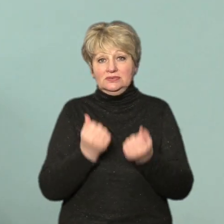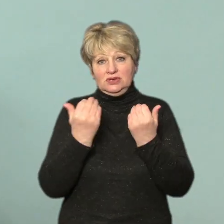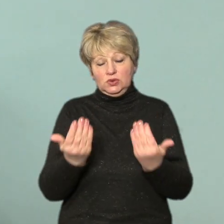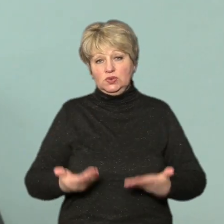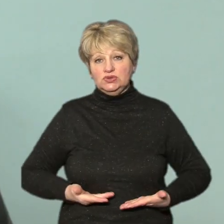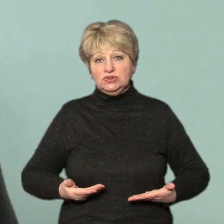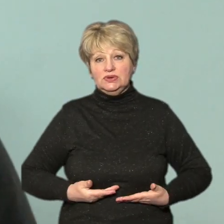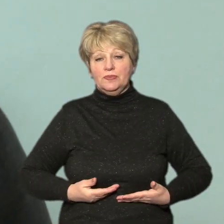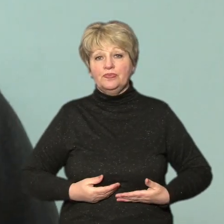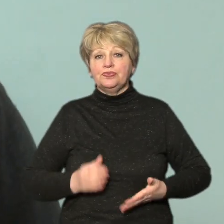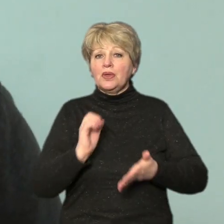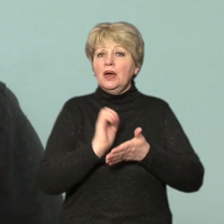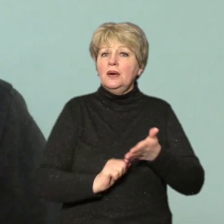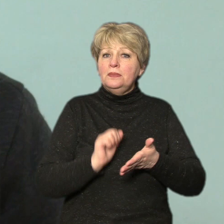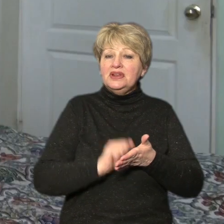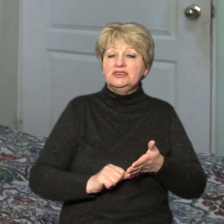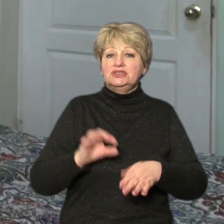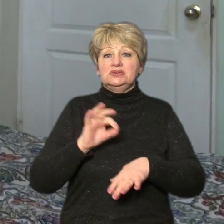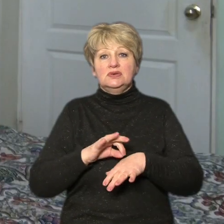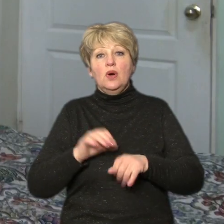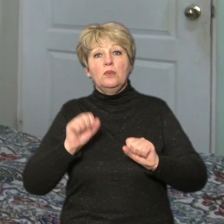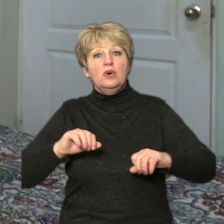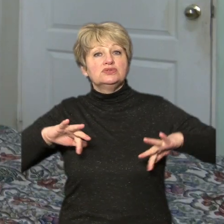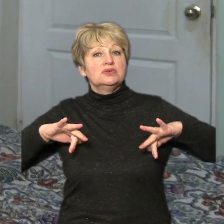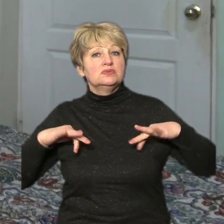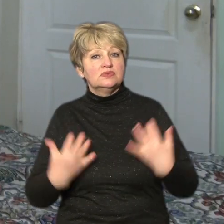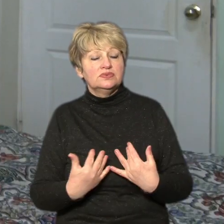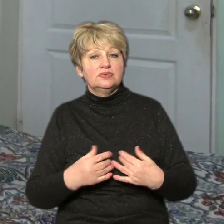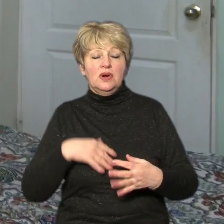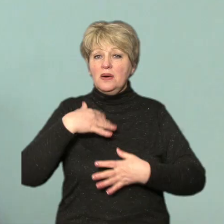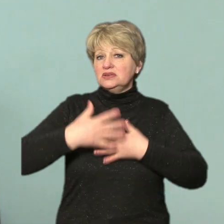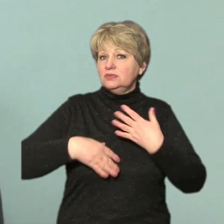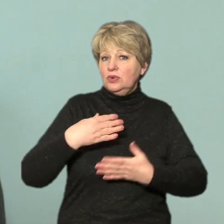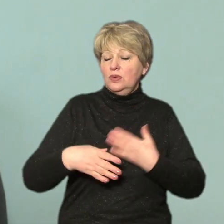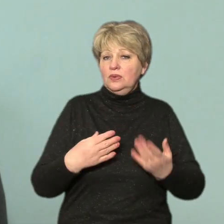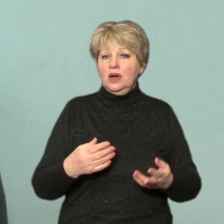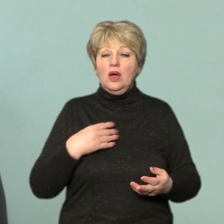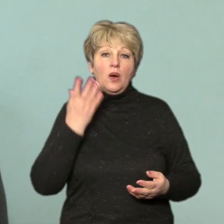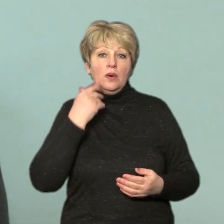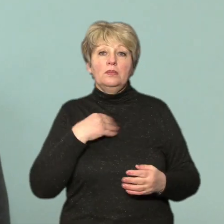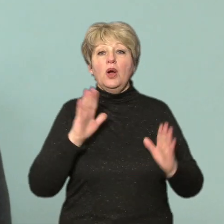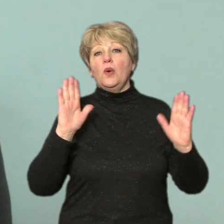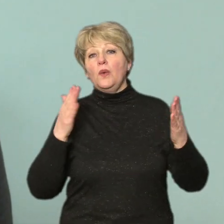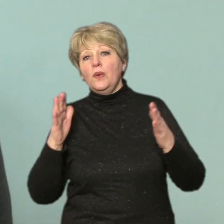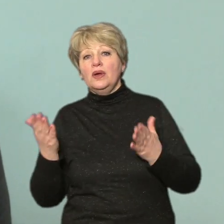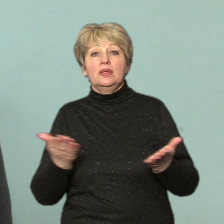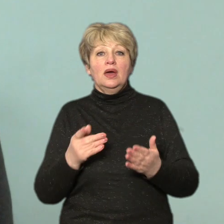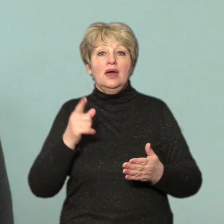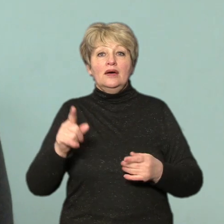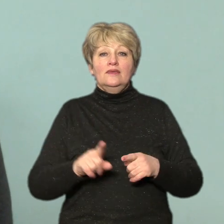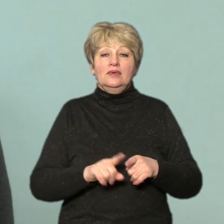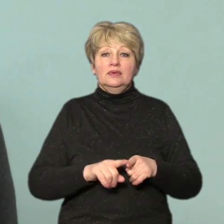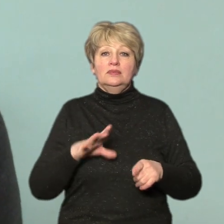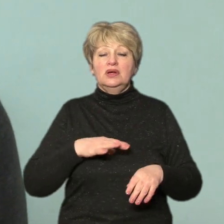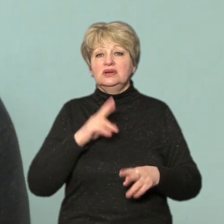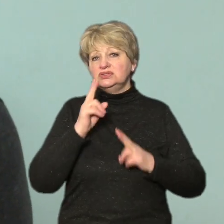Симптоми хвороби можна було сплотити із застудуючей травмою, говорить мама Єви Альона. Коли ми гуляли, ходили десь, то вона жалілася на білі в